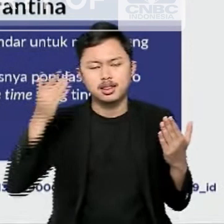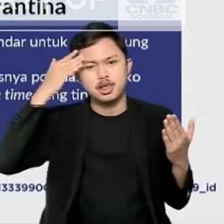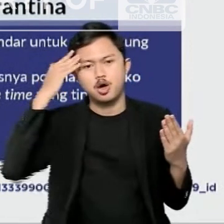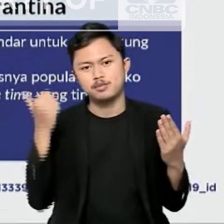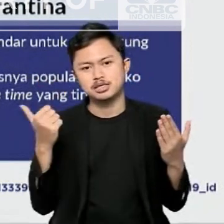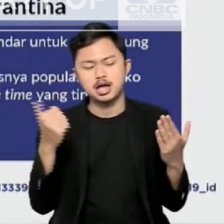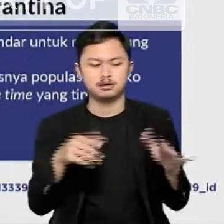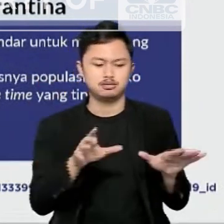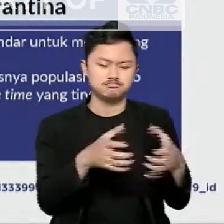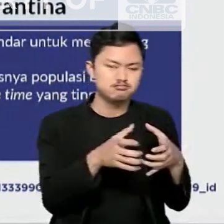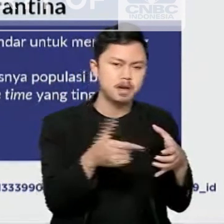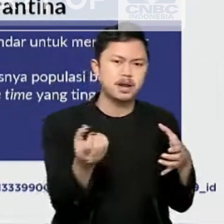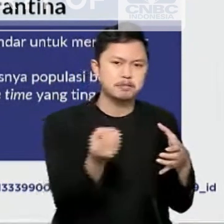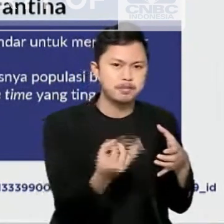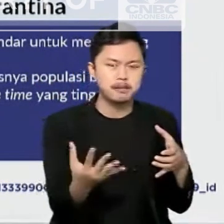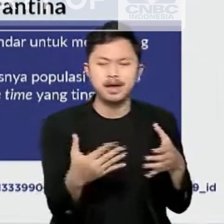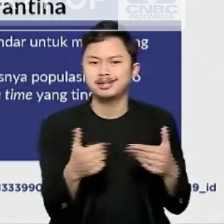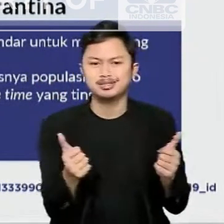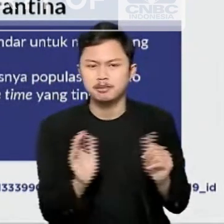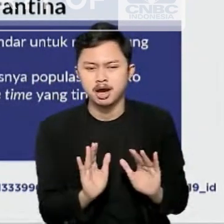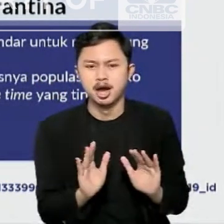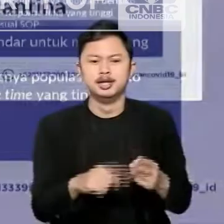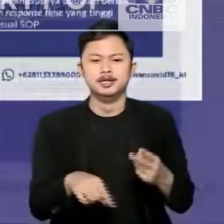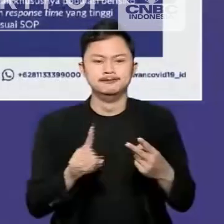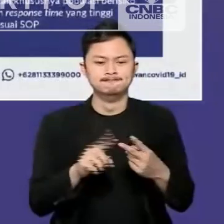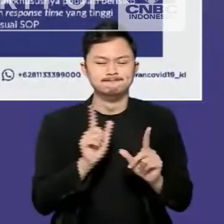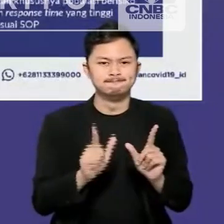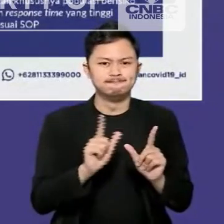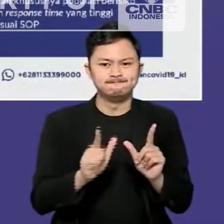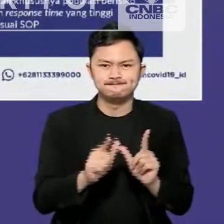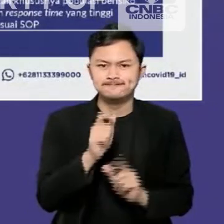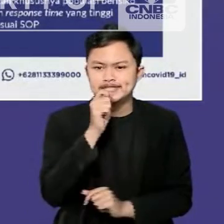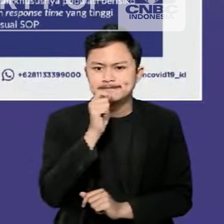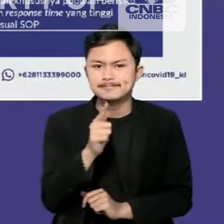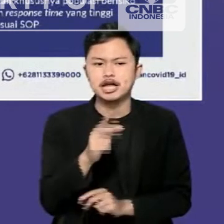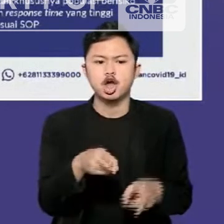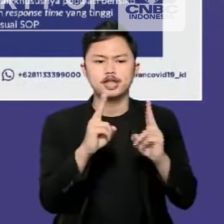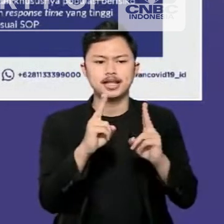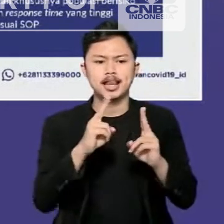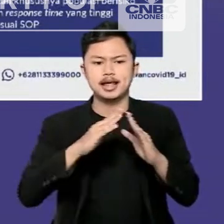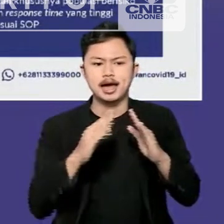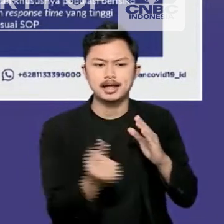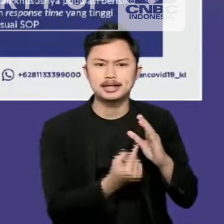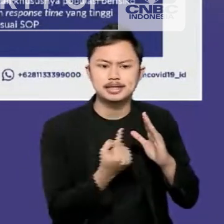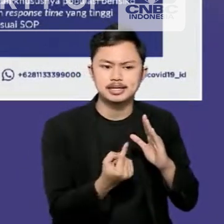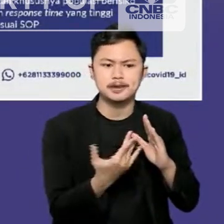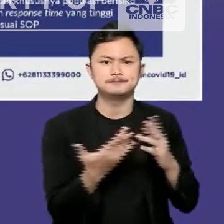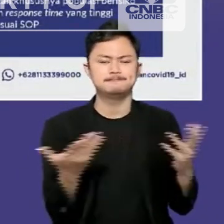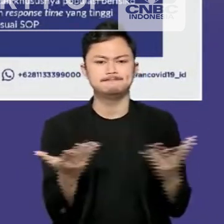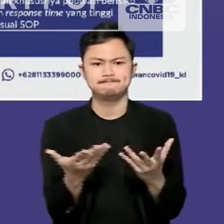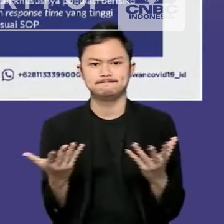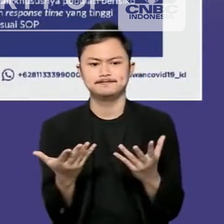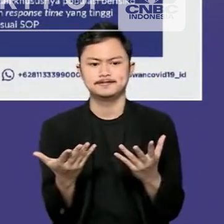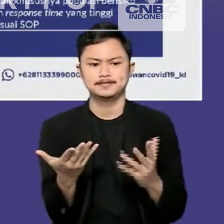ketersediaan kamar, dan lokasi karantina. Website untuk pemasanan hotel karantina bagi pelaku perjalanan di